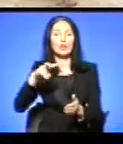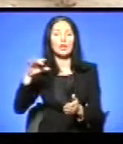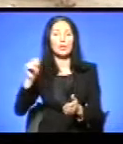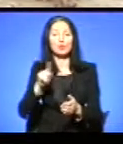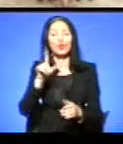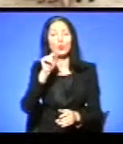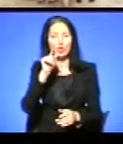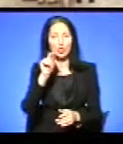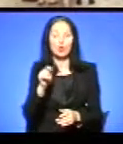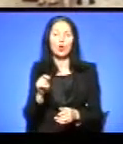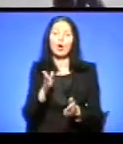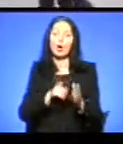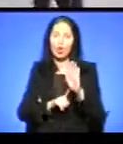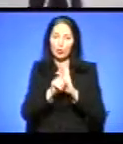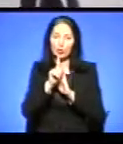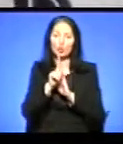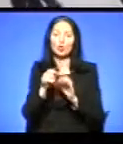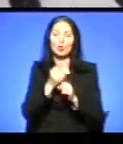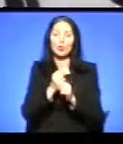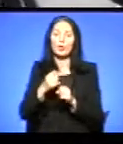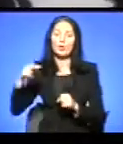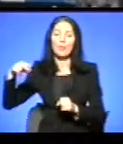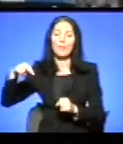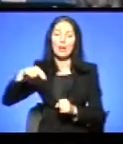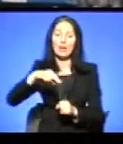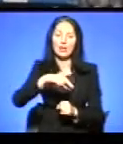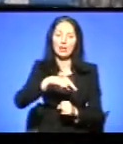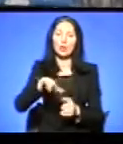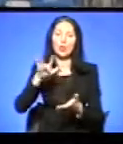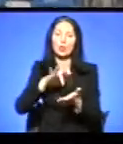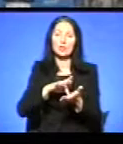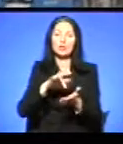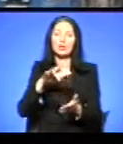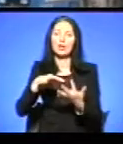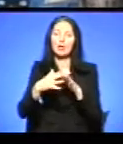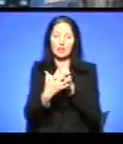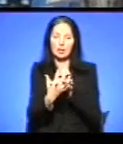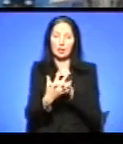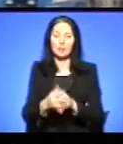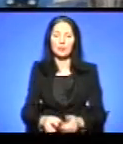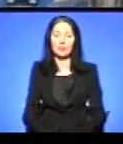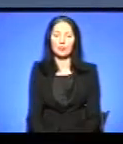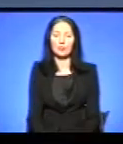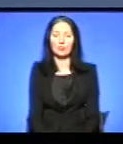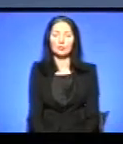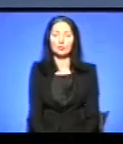дорожники почнуть облаштовувати перехід у центрі Озерної. Світлана Шумна, Василь Панчук, новини.